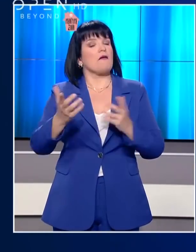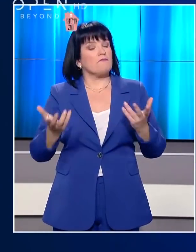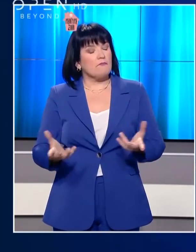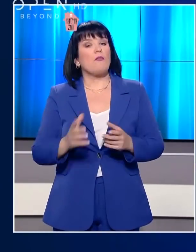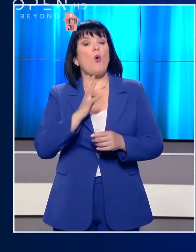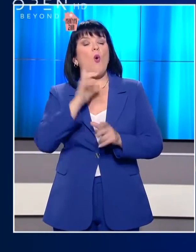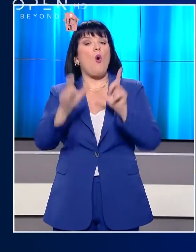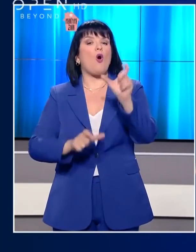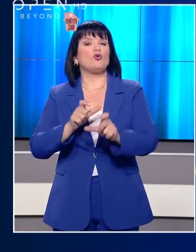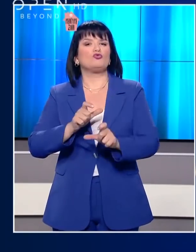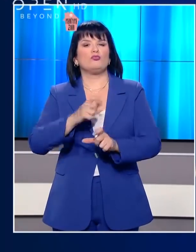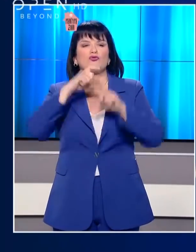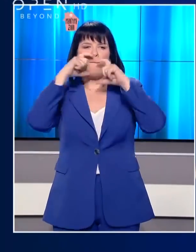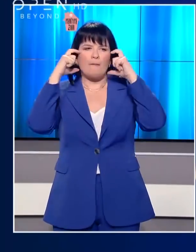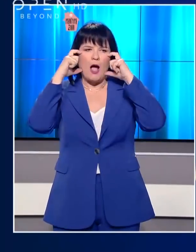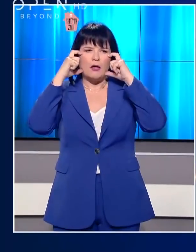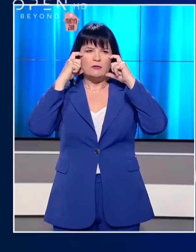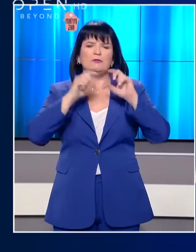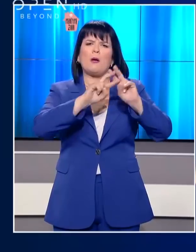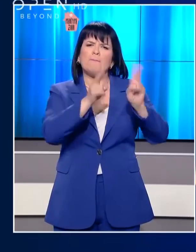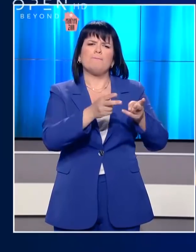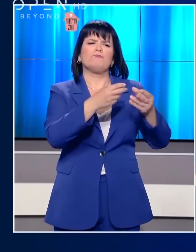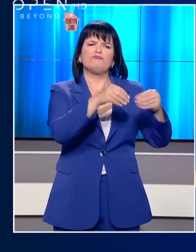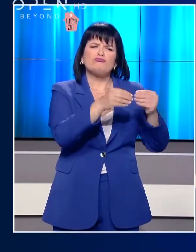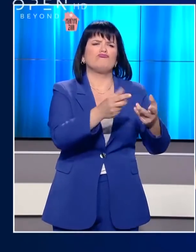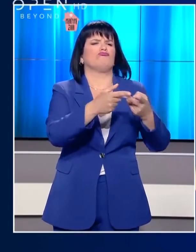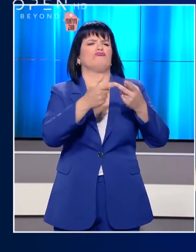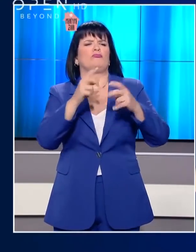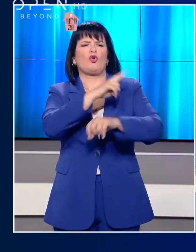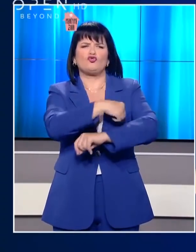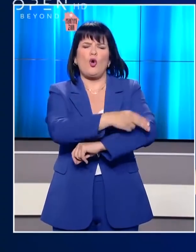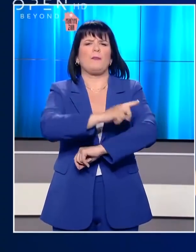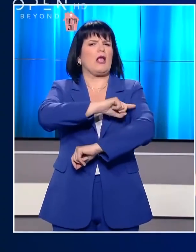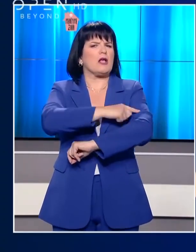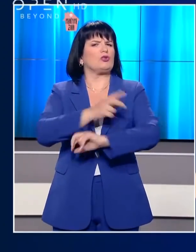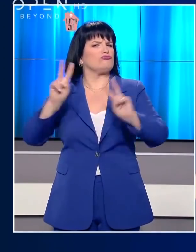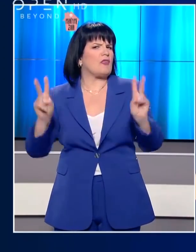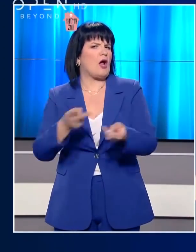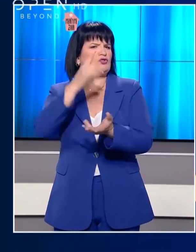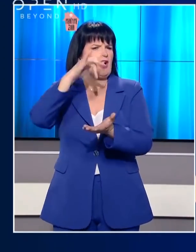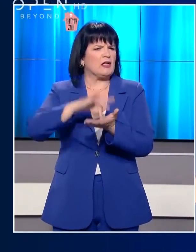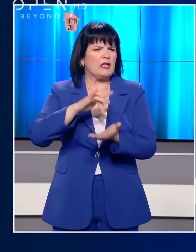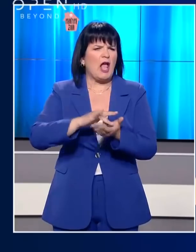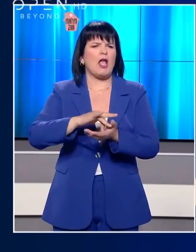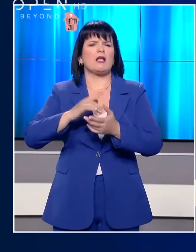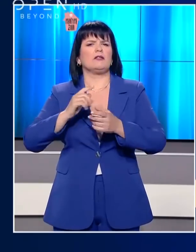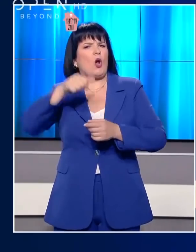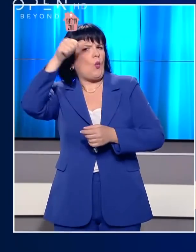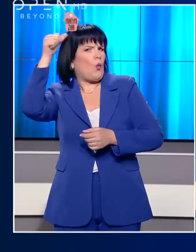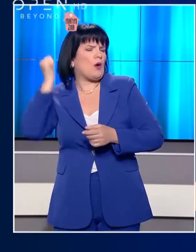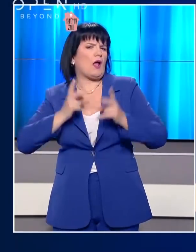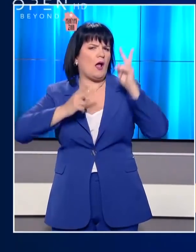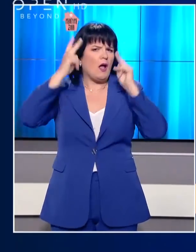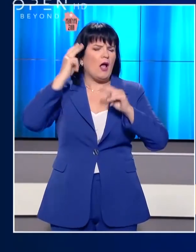πρέπει να φορούν μάσκα σε χώρους όπως παντοπολία, νοσοκομεία, ιατρία, διαγνωστικά εργαστήρια, κουρία και κομμοτήρια,